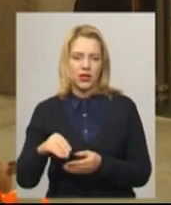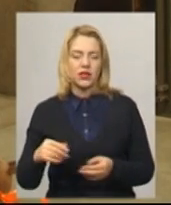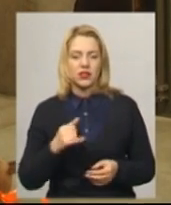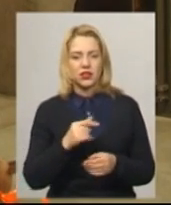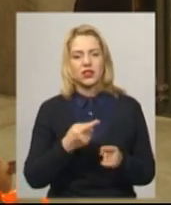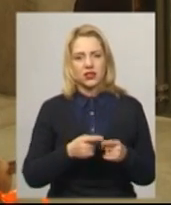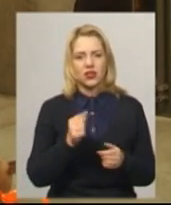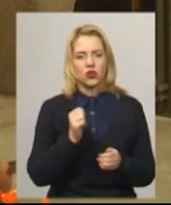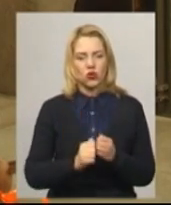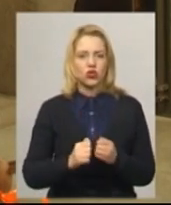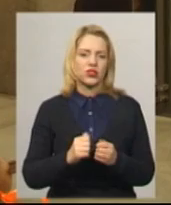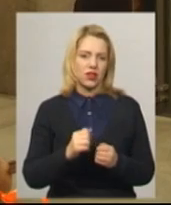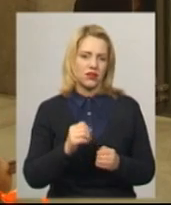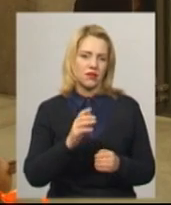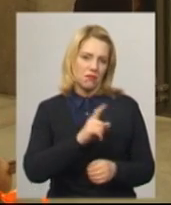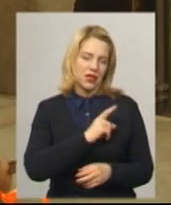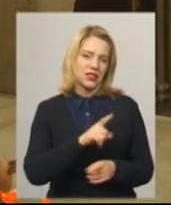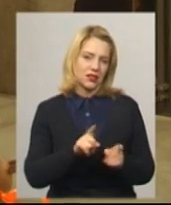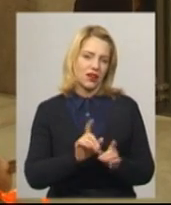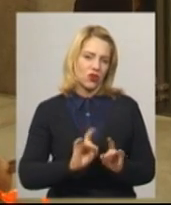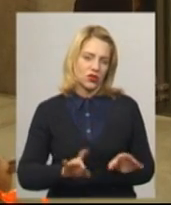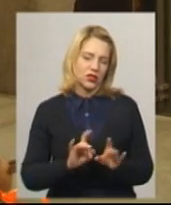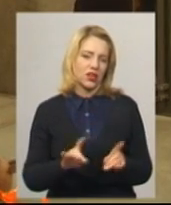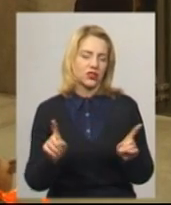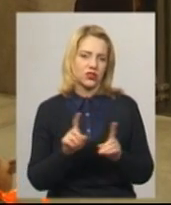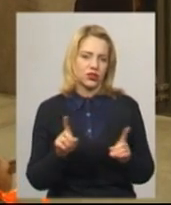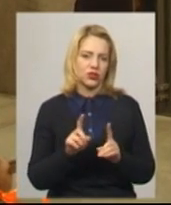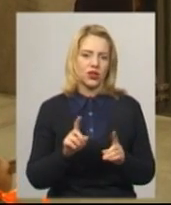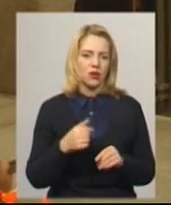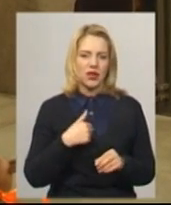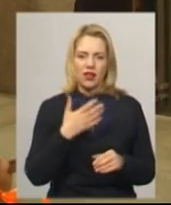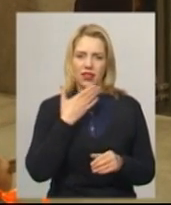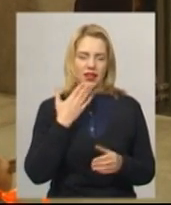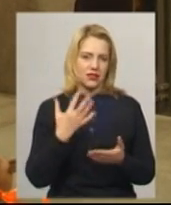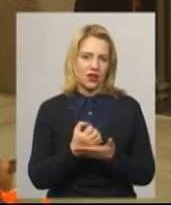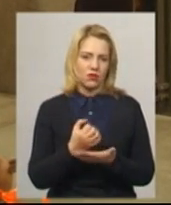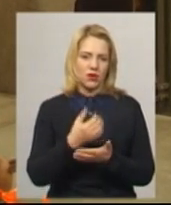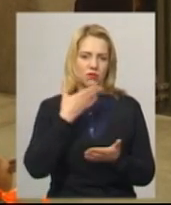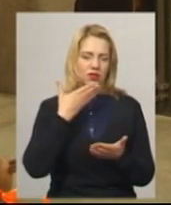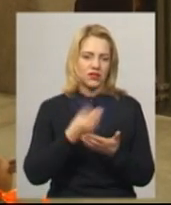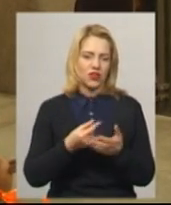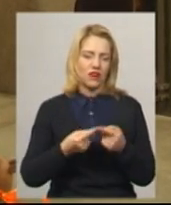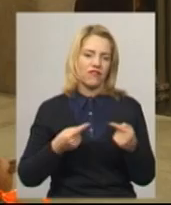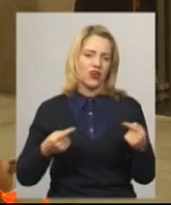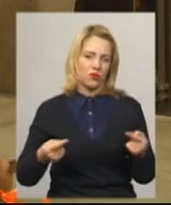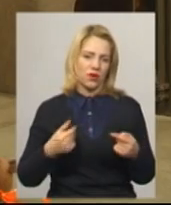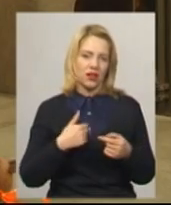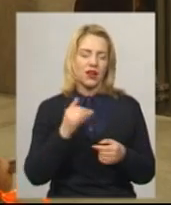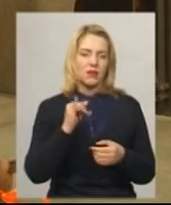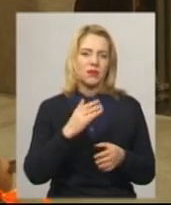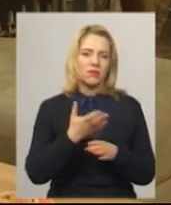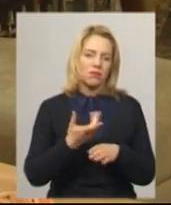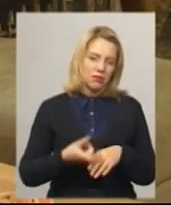кожна рукодільниця вам скаже, кожна майстриня скаже, що ми не заробляємо на своїх виробах, ми більше